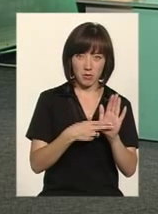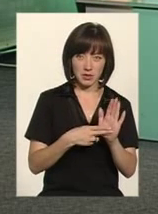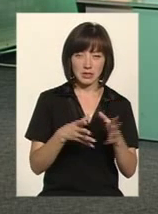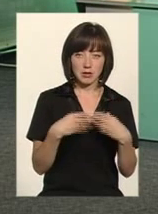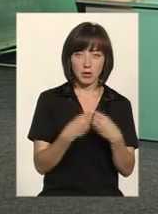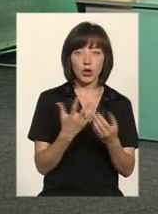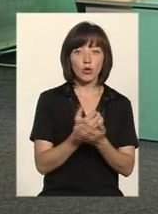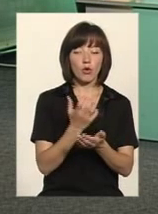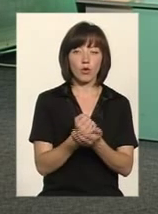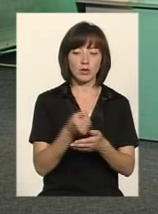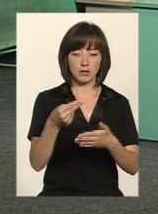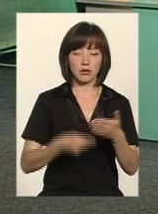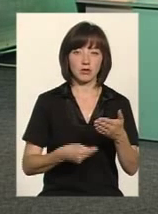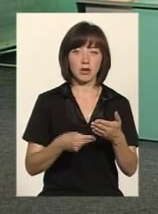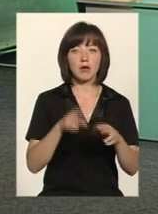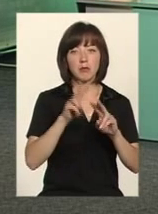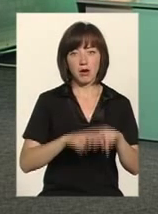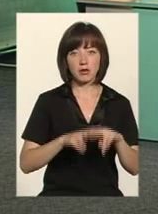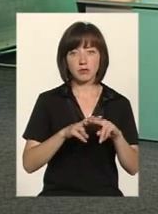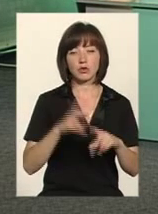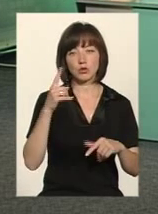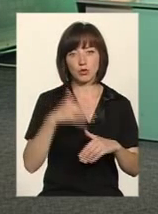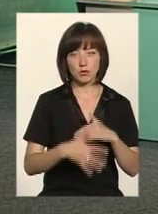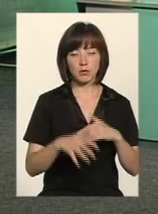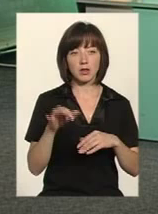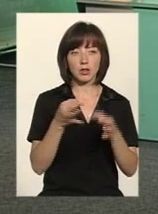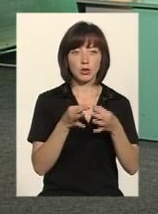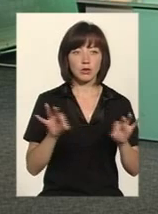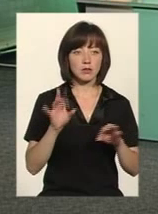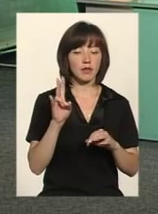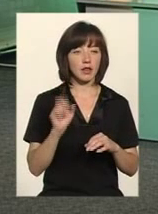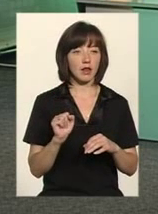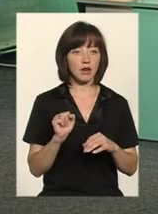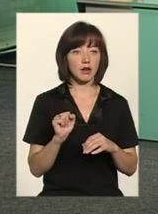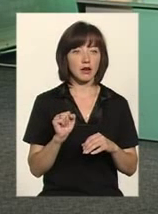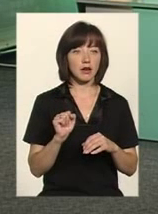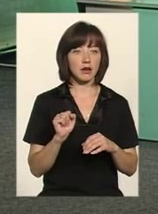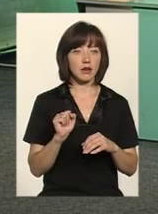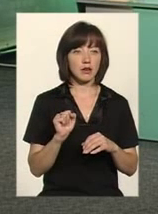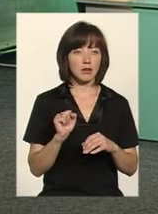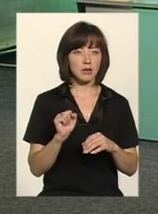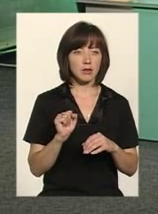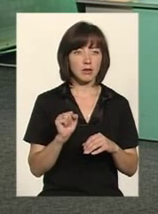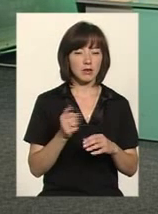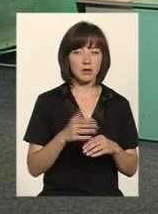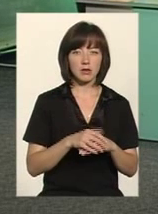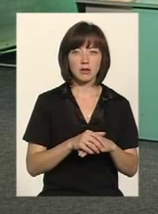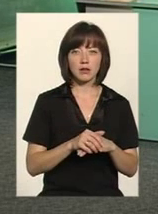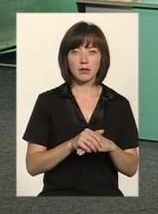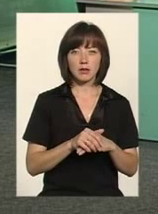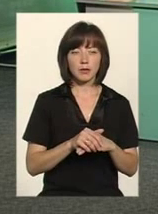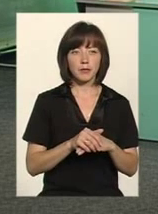доходи кожного члена сім'ї. І паспорт, зрозуміло, дозвіл на обробку персональних даних. Я зрозуміла.